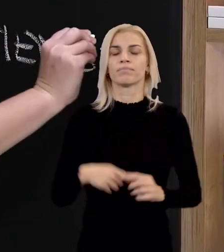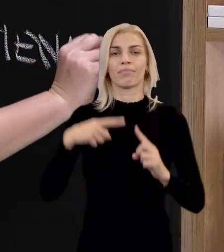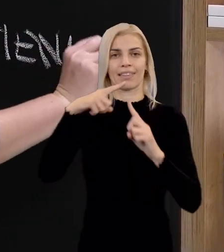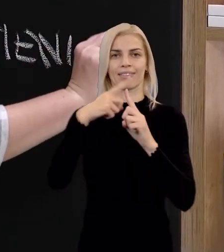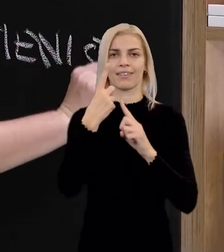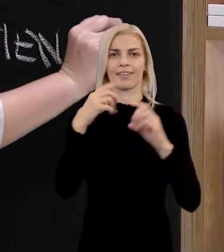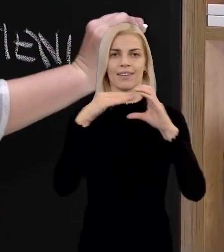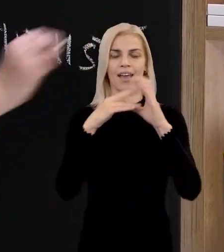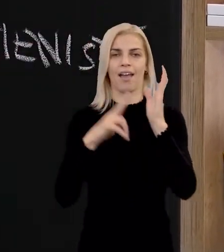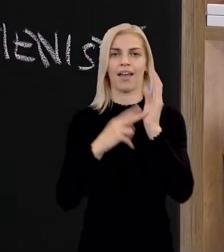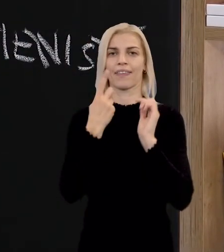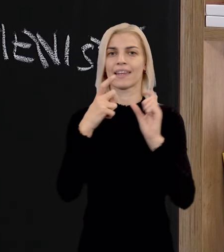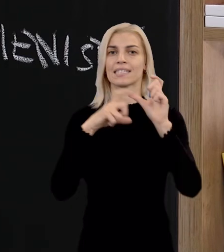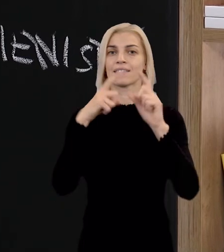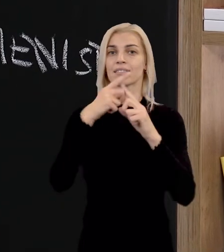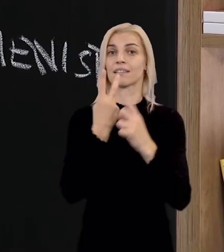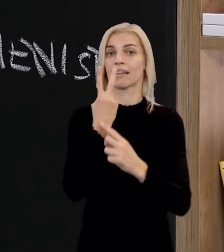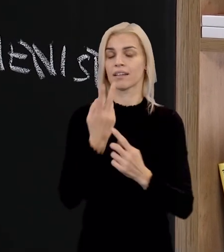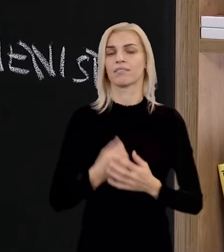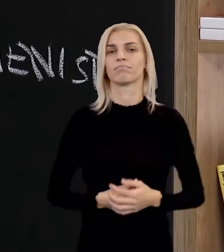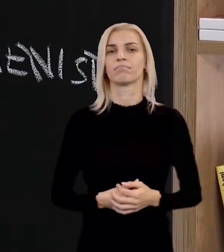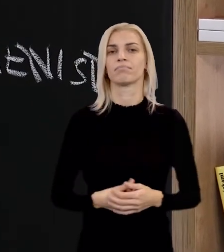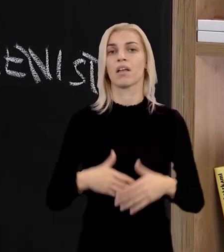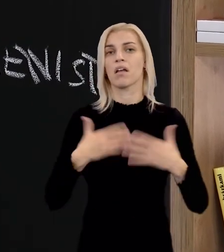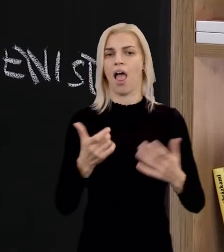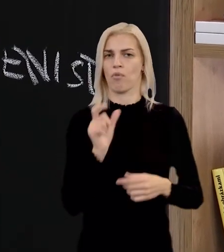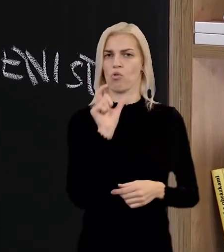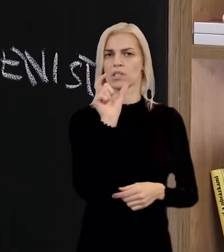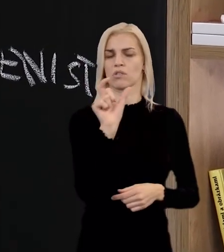tienistý. Alebo na slovo